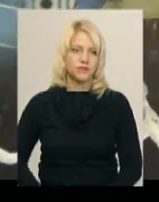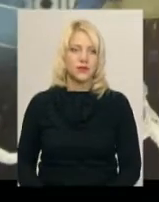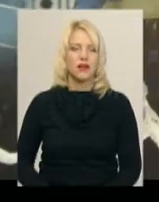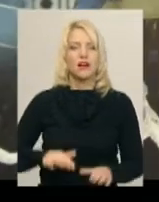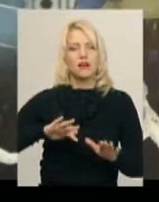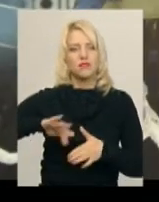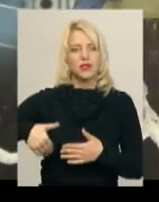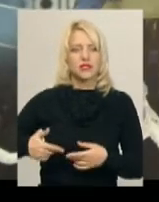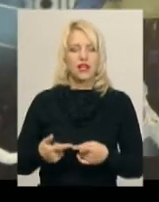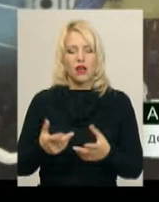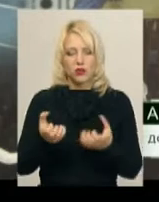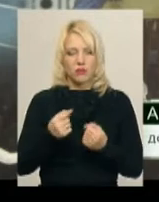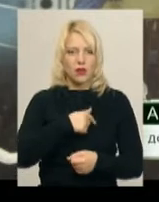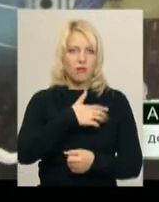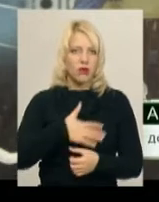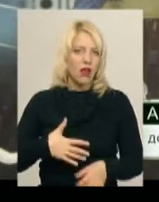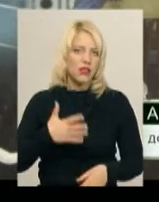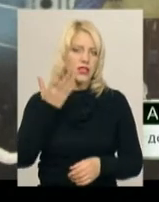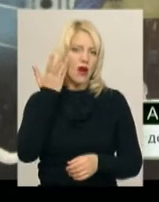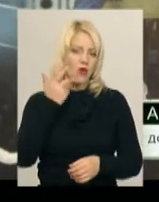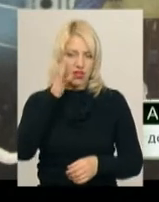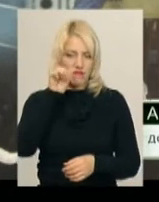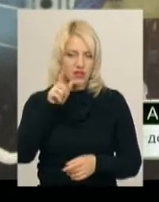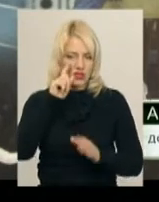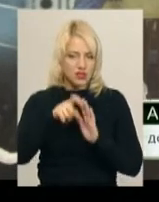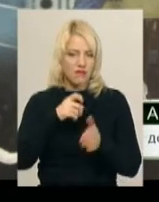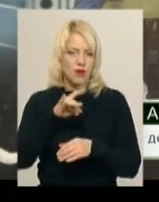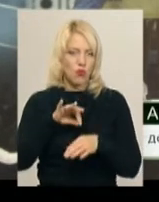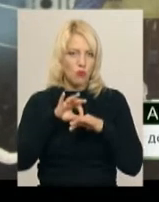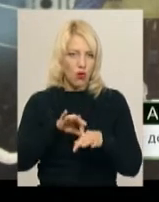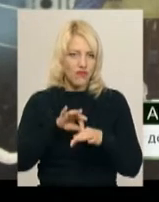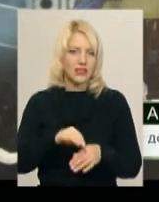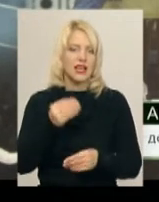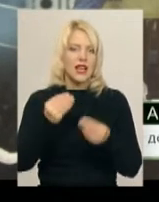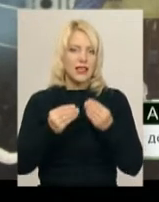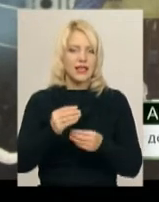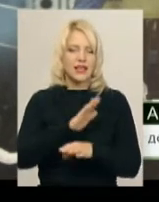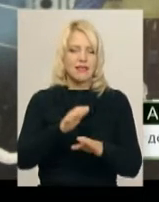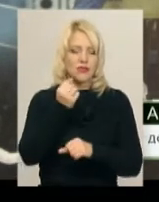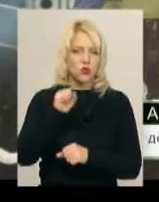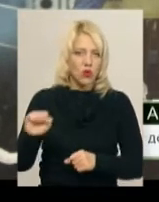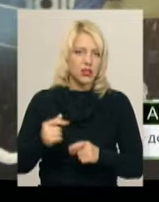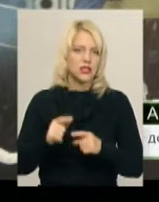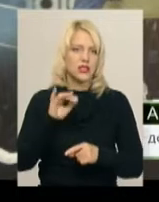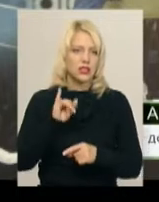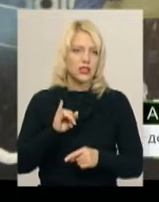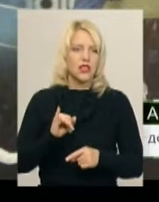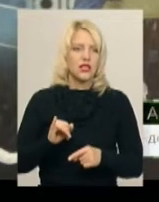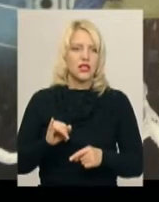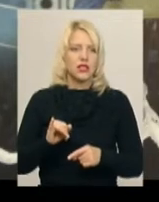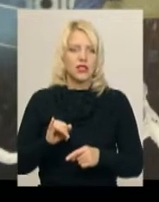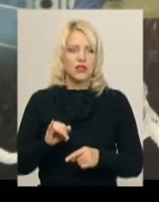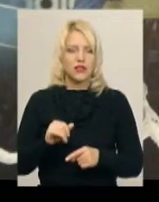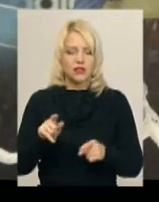Після отримання поранення, коли він дізнався про проведення ігр нескорених, він і в минулому році також